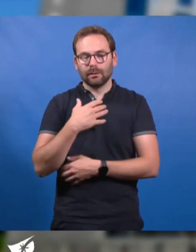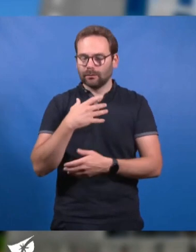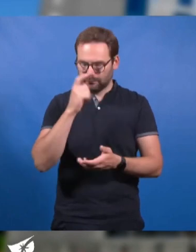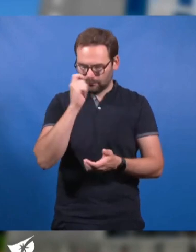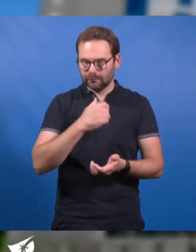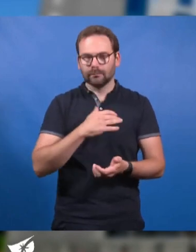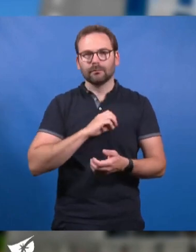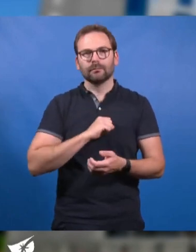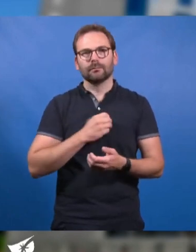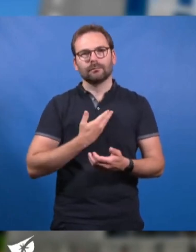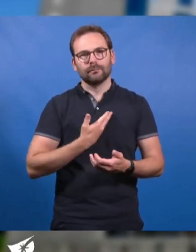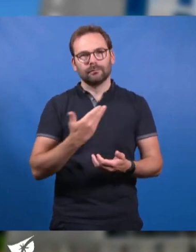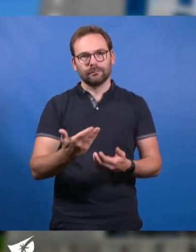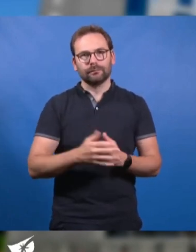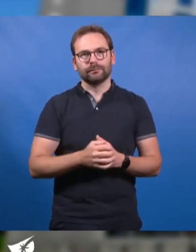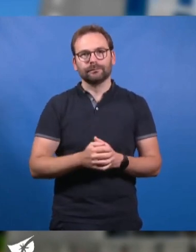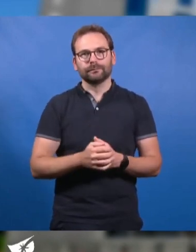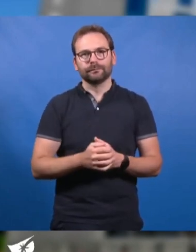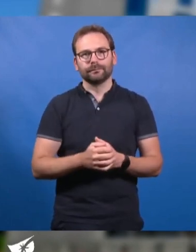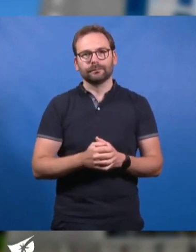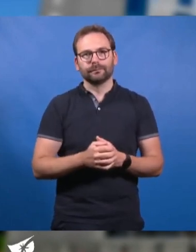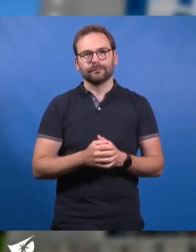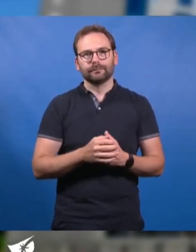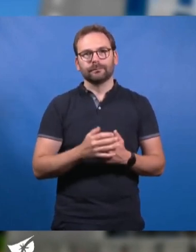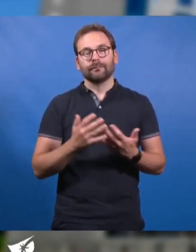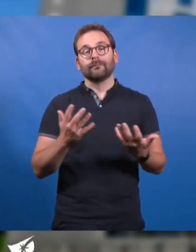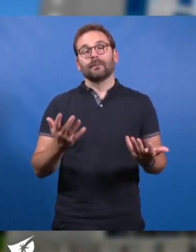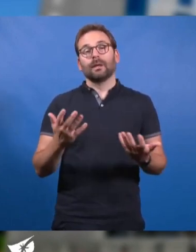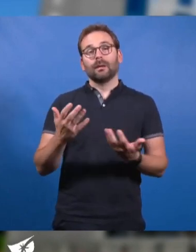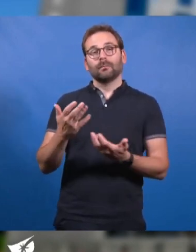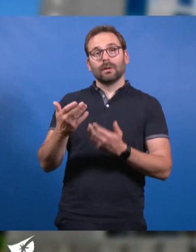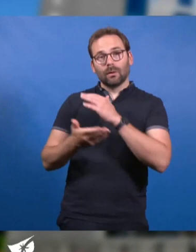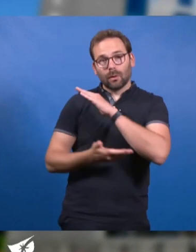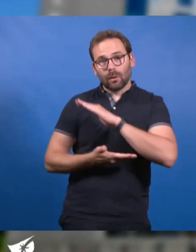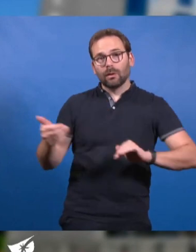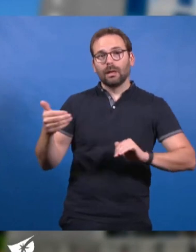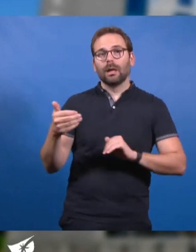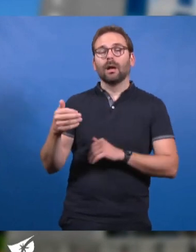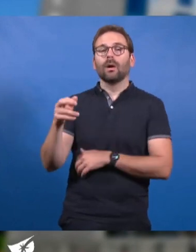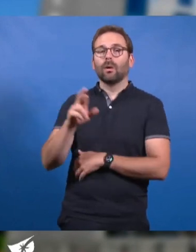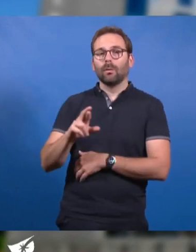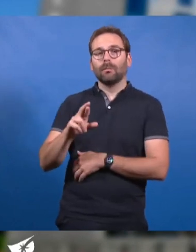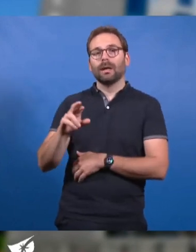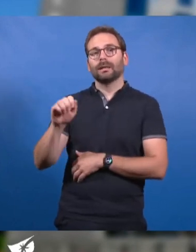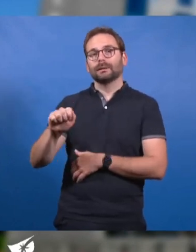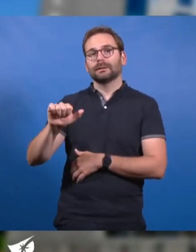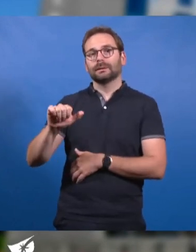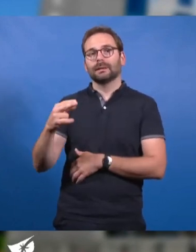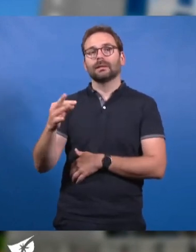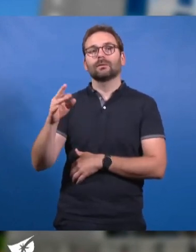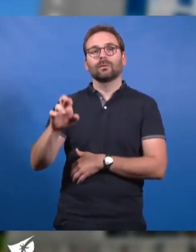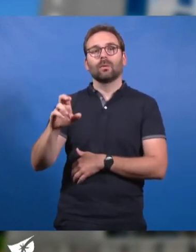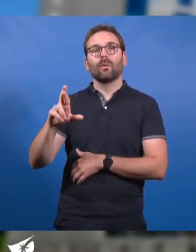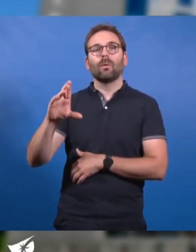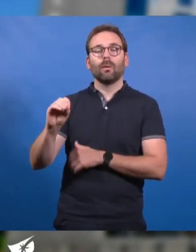condoléances. Je vais laisser la parole à Robin Sallcroix, et ensuite je vous proposerai que nous puissions observer ensemble